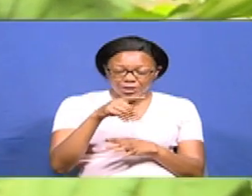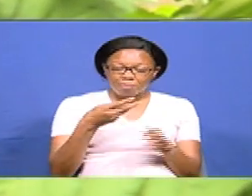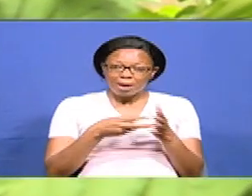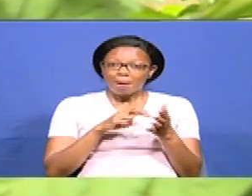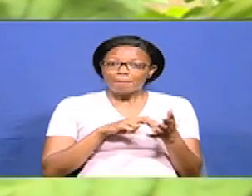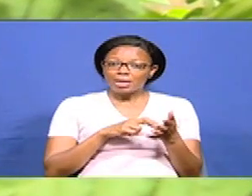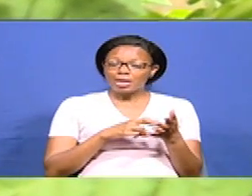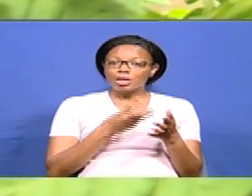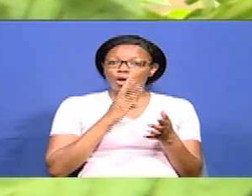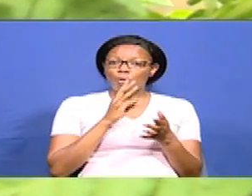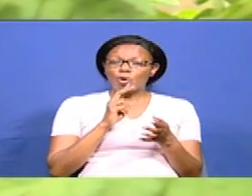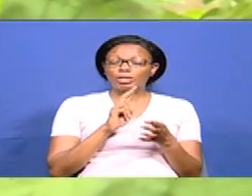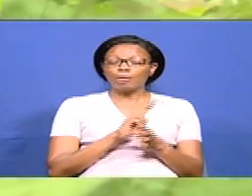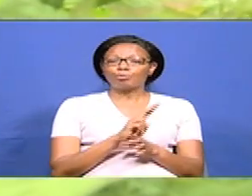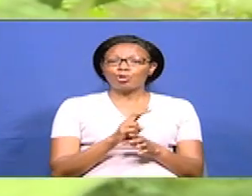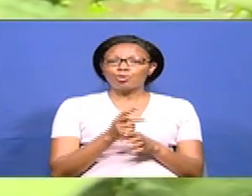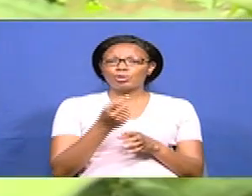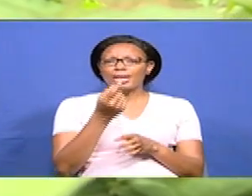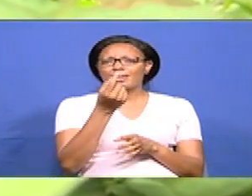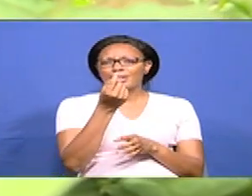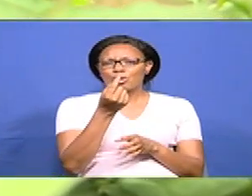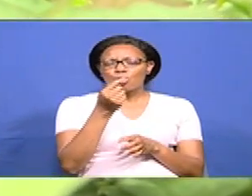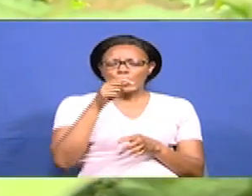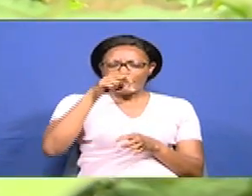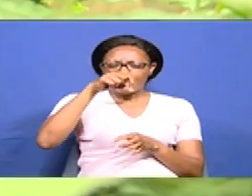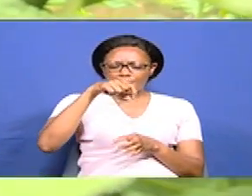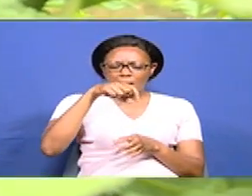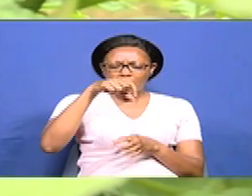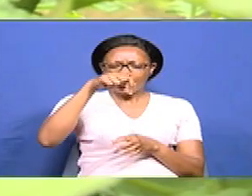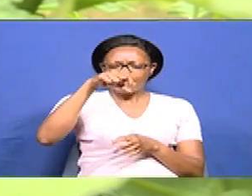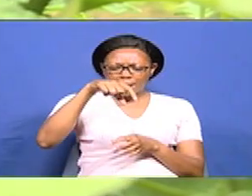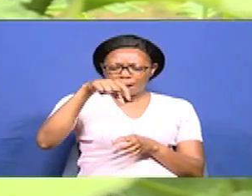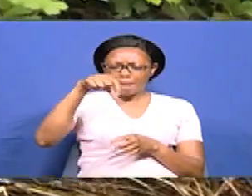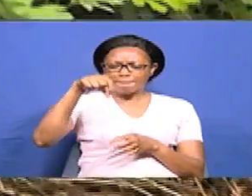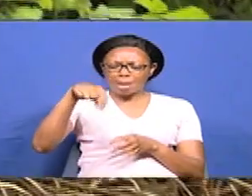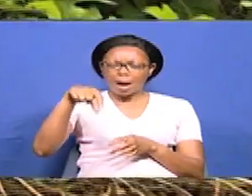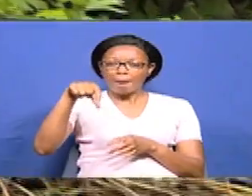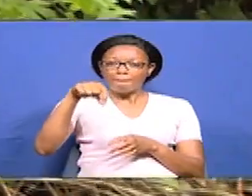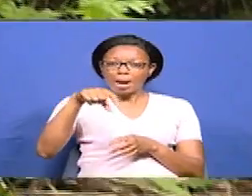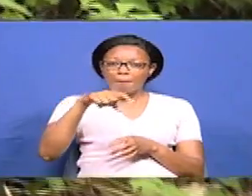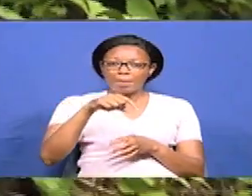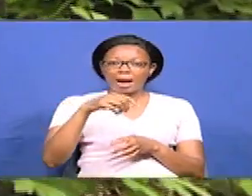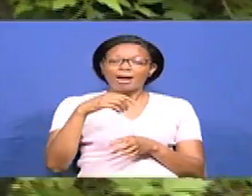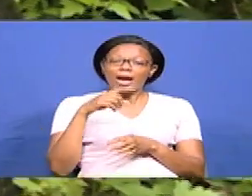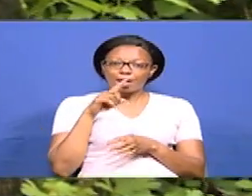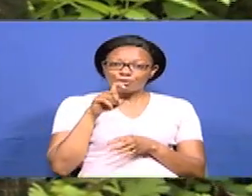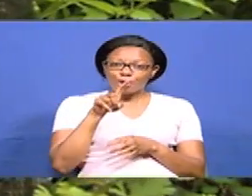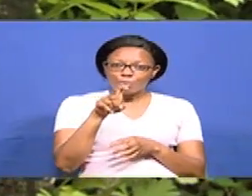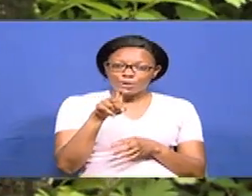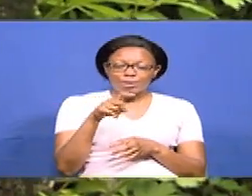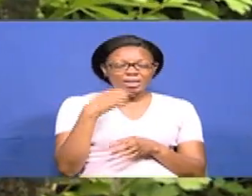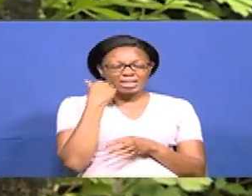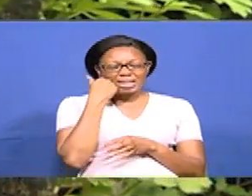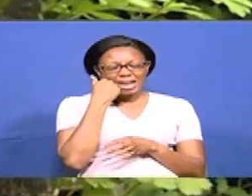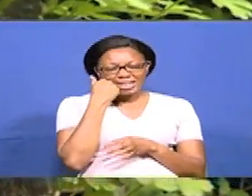kidogo sana. Maji humuagika kwa utaratibu kutoka gunia moja hadili ingine. Wadudu nao si